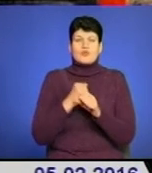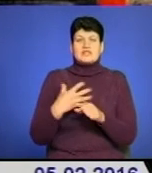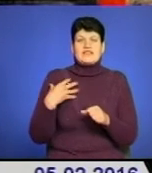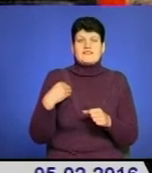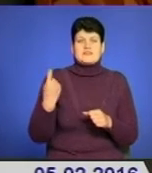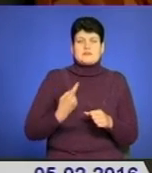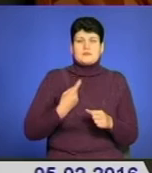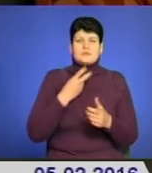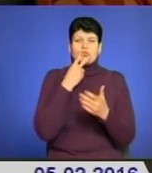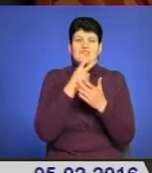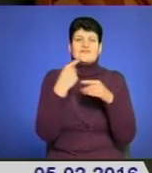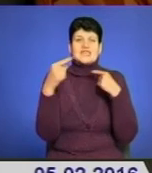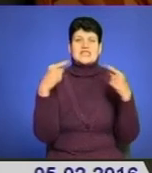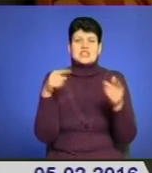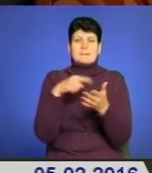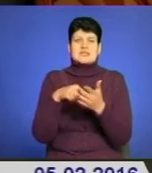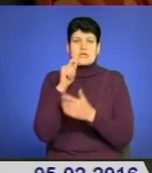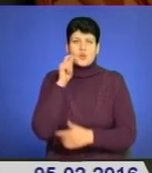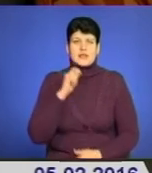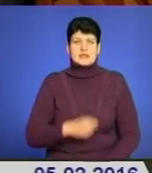репрезентують в інших містах України.